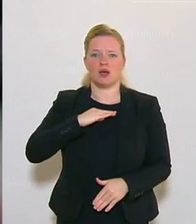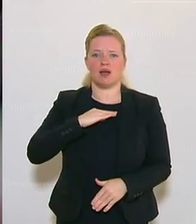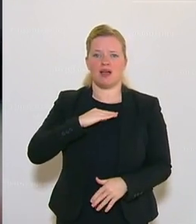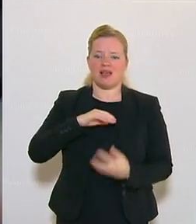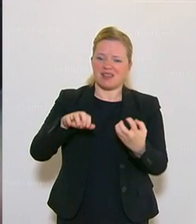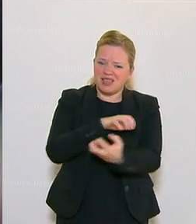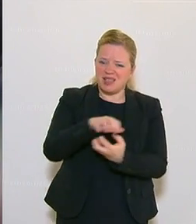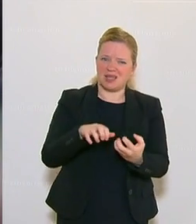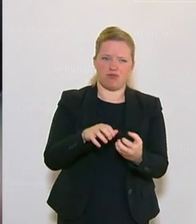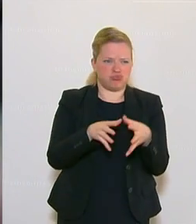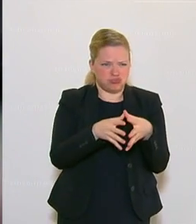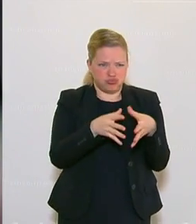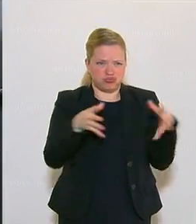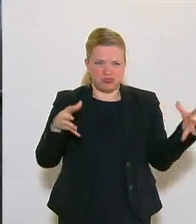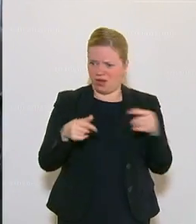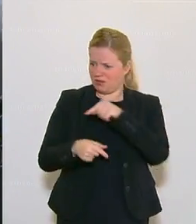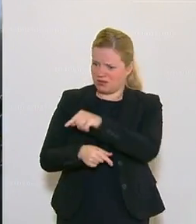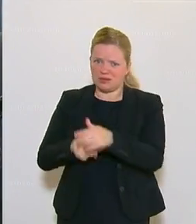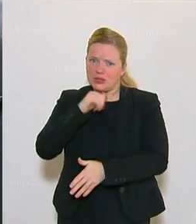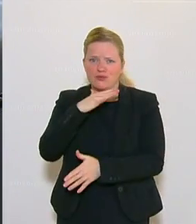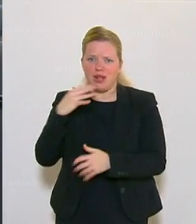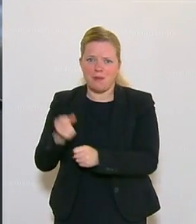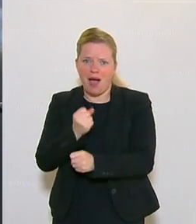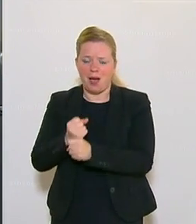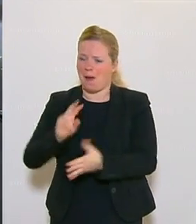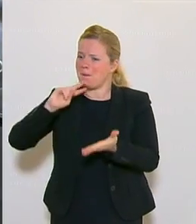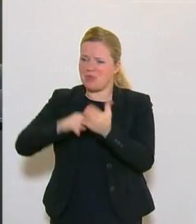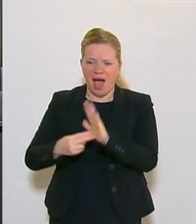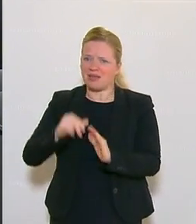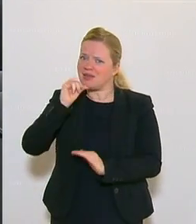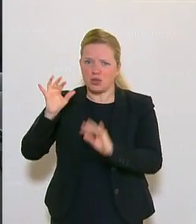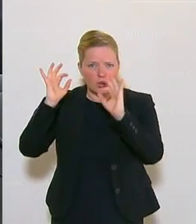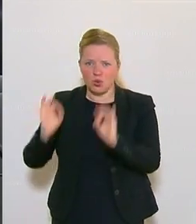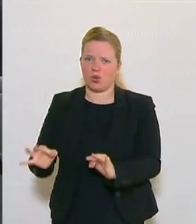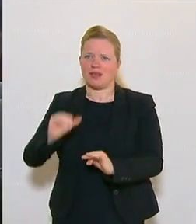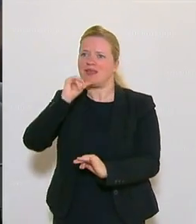nicht gerecht wird und dass kein Plan dahinter ist und dass es nicht treffsicher ist.